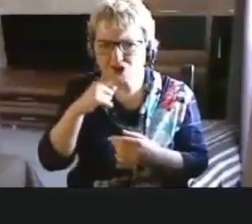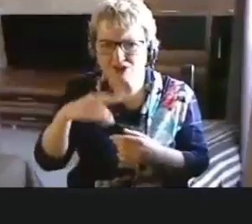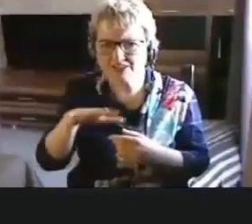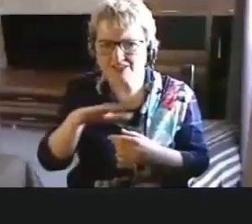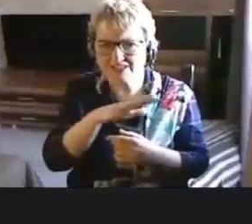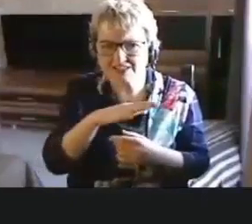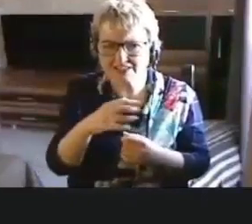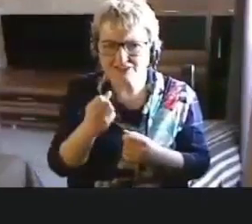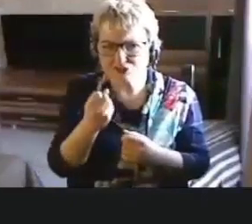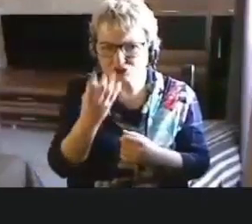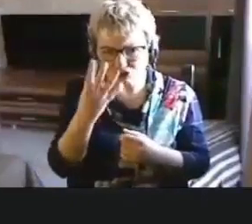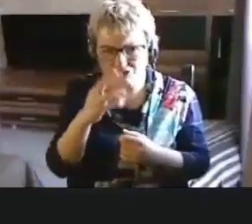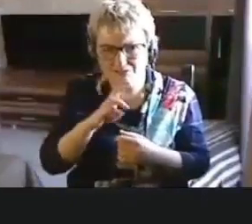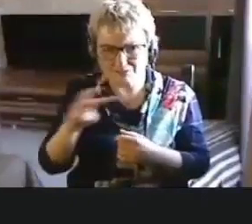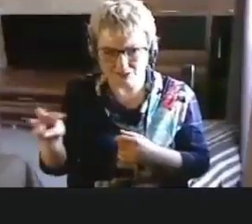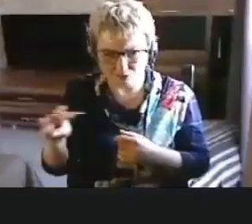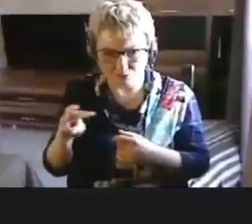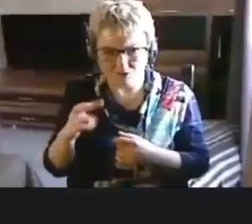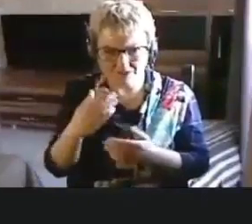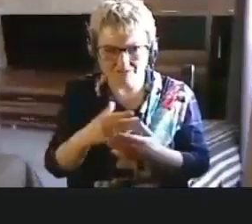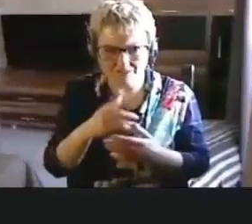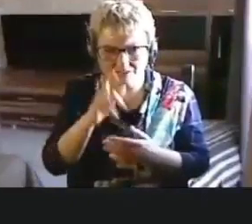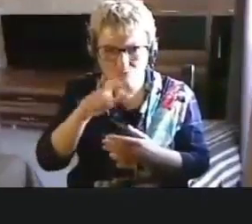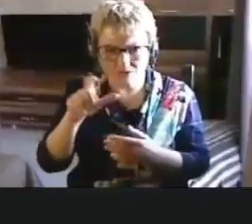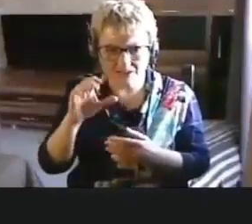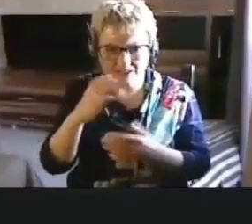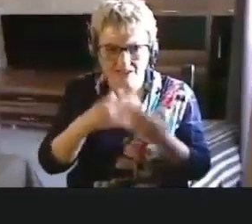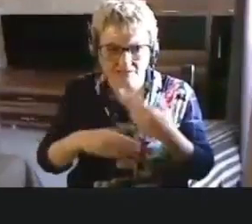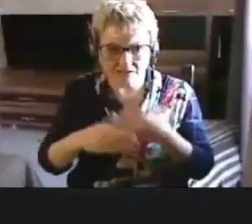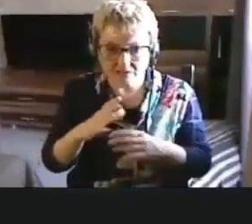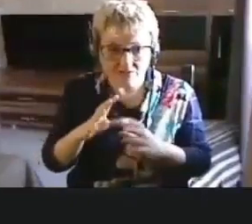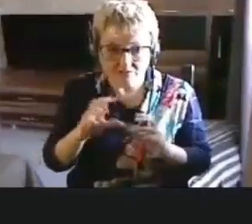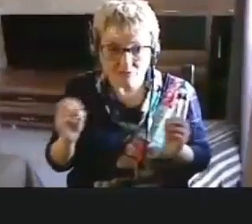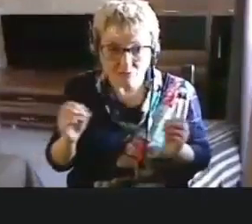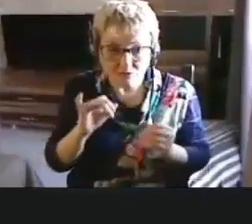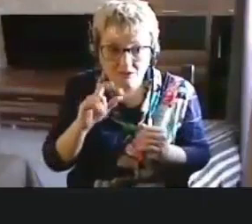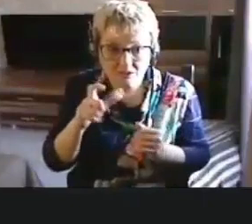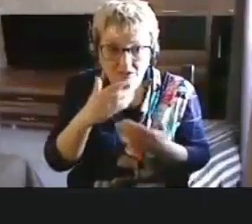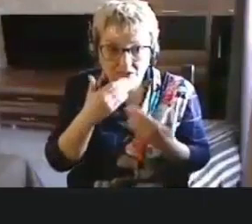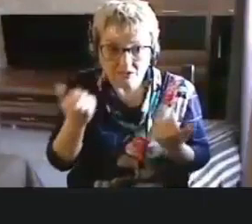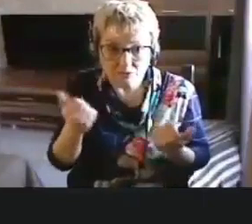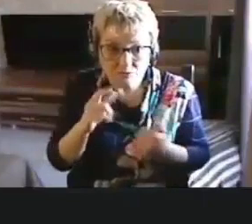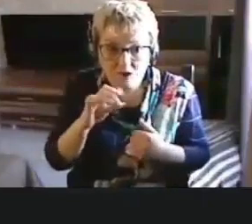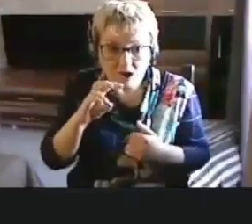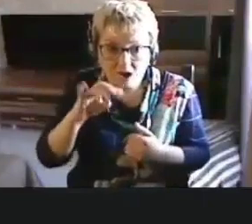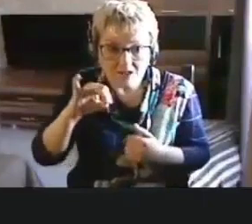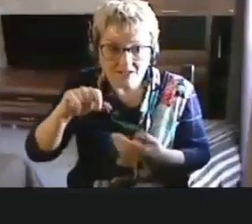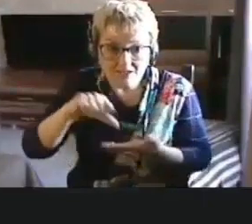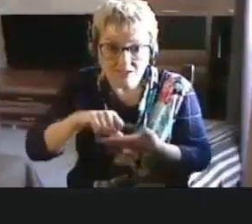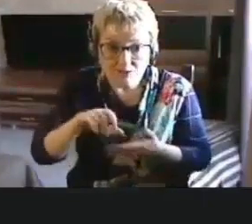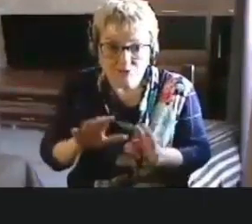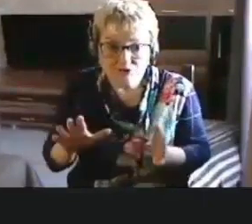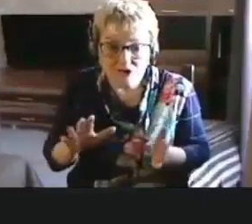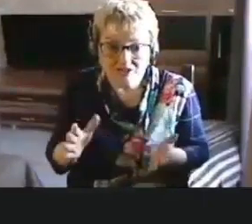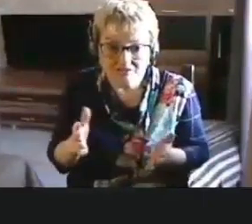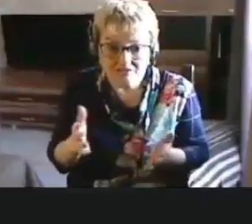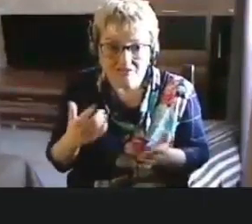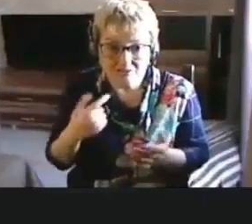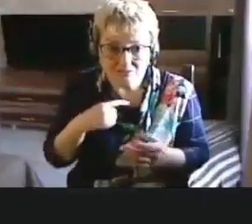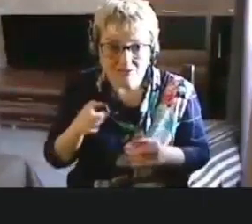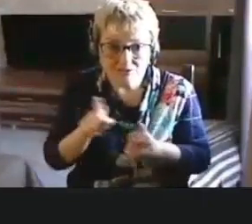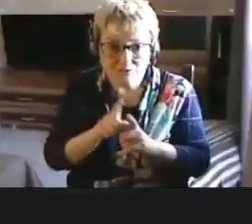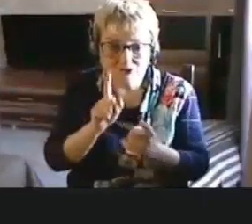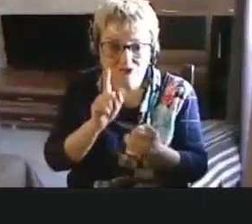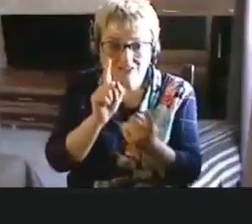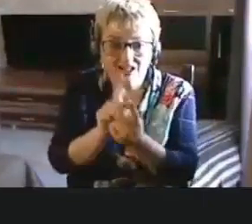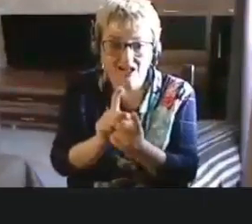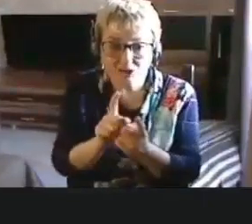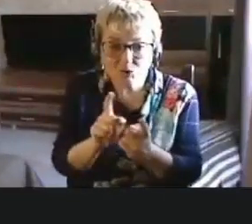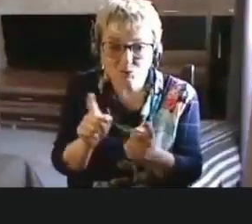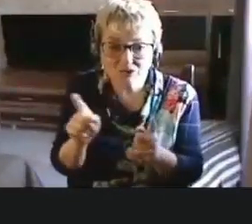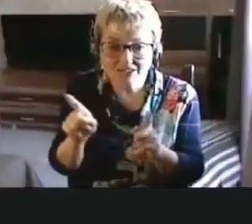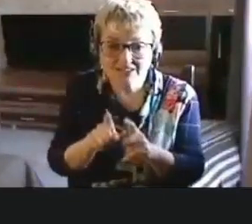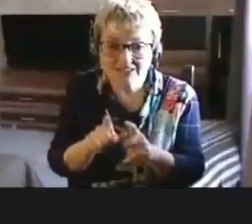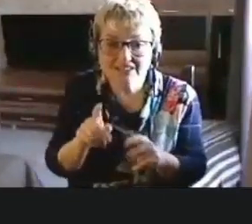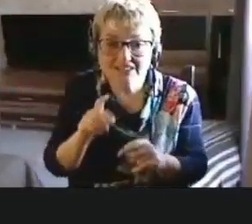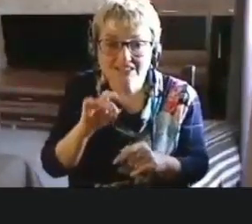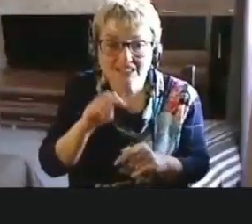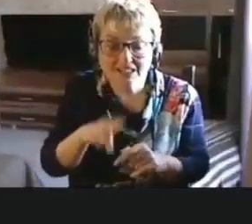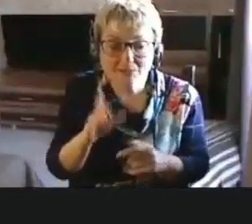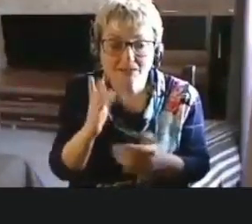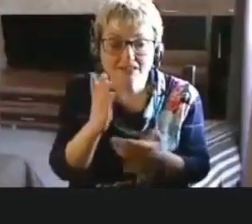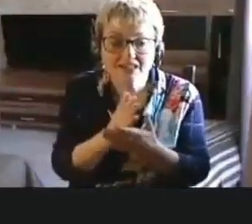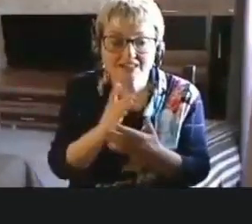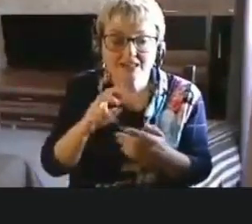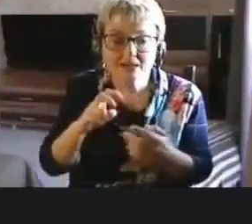сколько 14 миллион, мы просто все, их нету, они не участвуют. Мы сейчас тоже столкнулись с тем, что есть